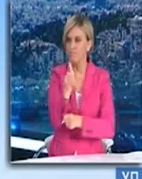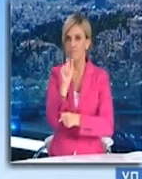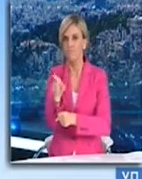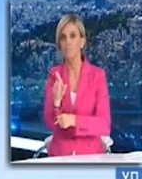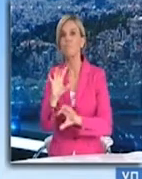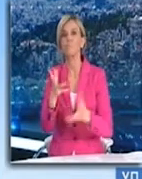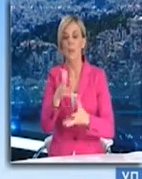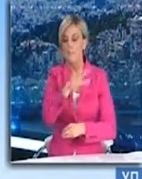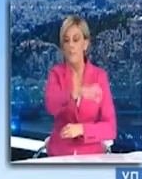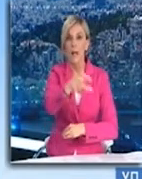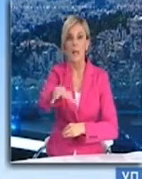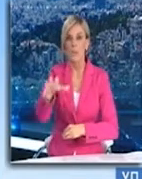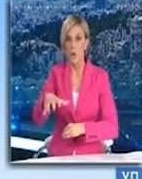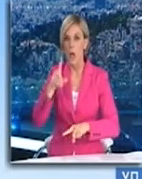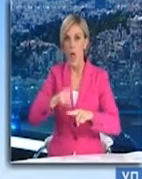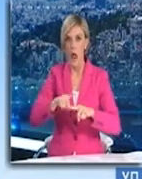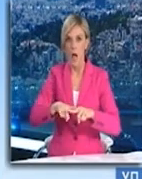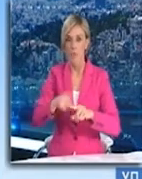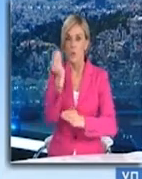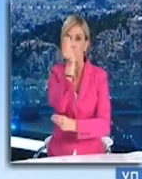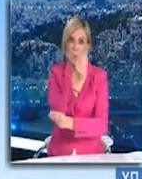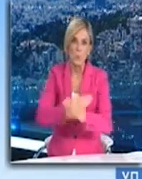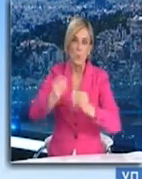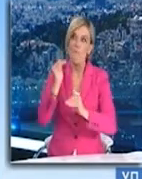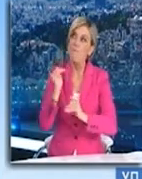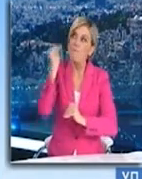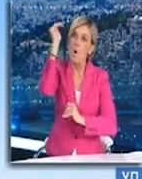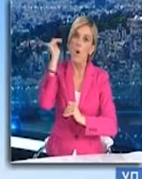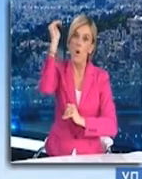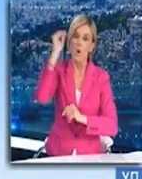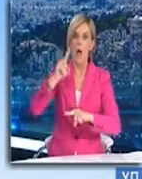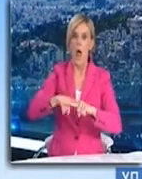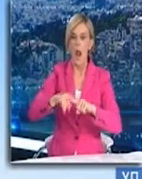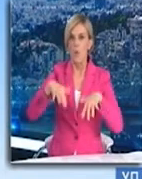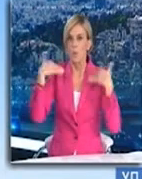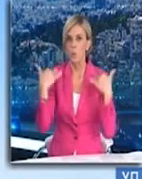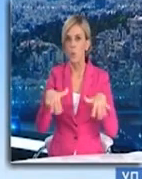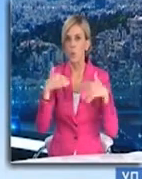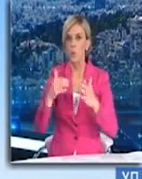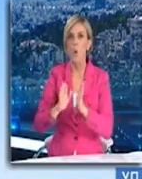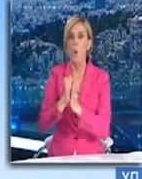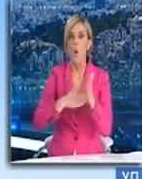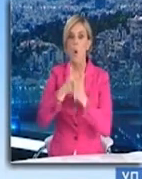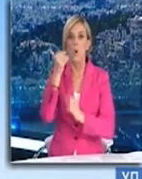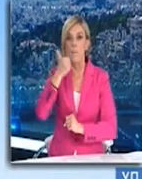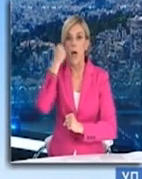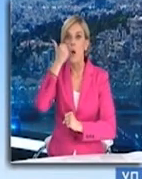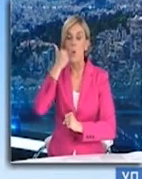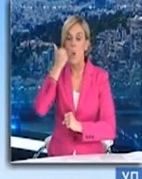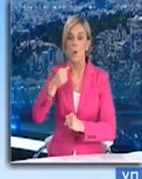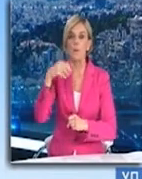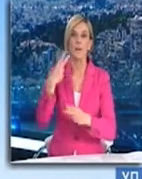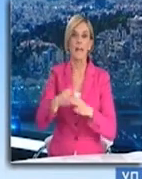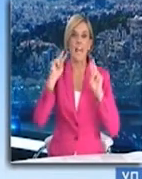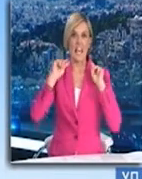κατοίκους. Θέλω να πω ότι όλη η Βόρεια Ελλάδα βρίσκεται ουσιαστικά στο κόκκινο και μου ζήτησε να τονίσω ιδιαιτέρως τα